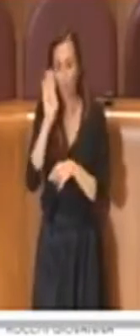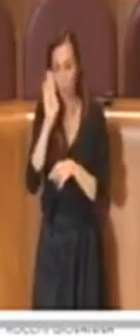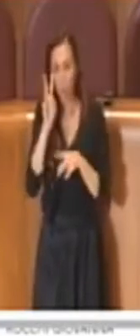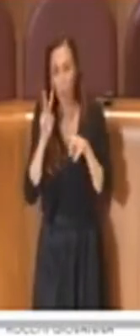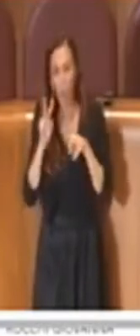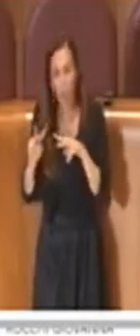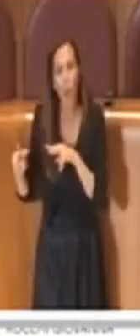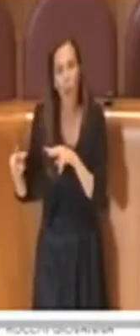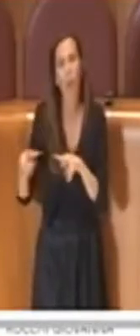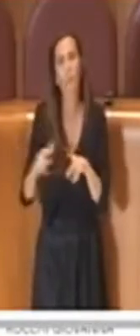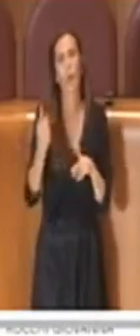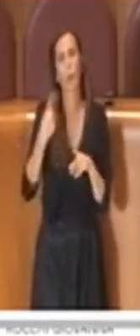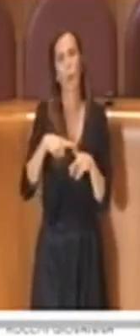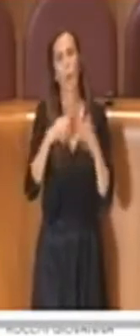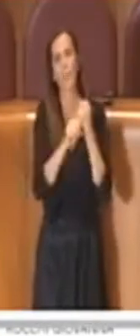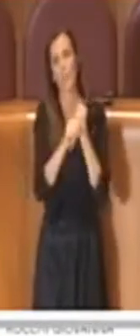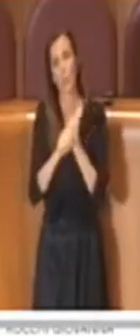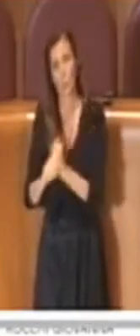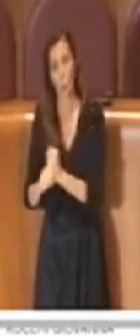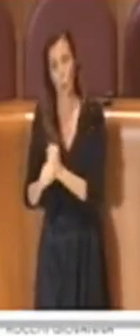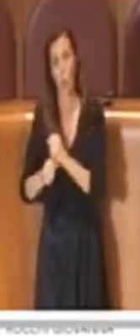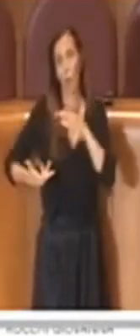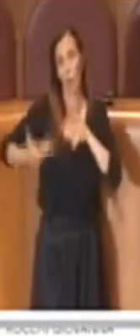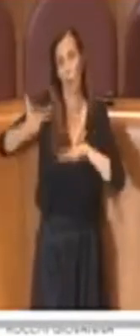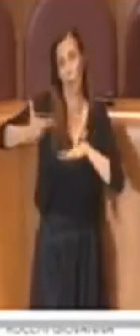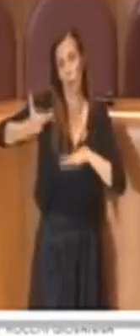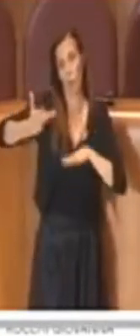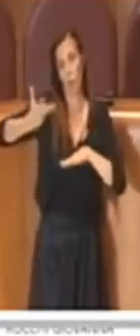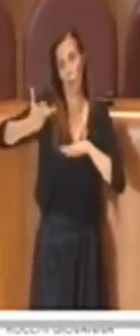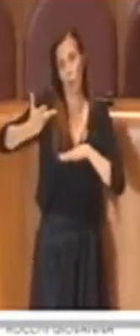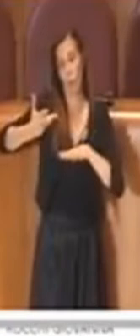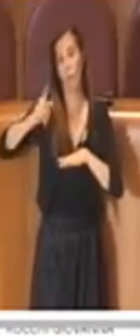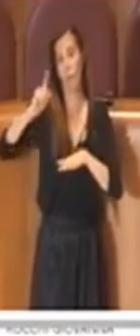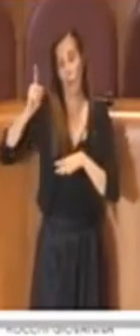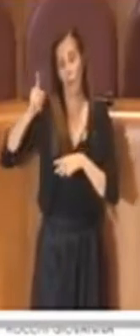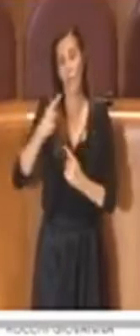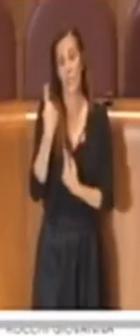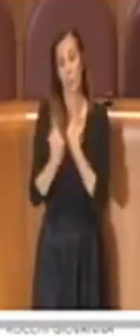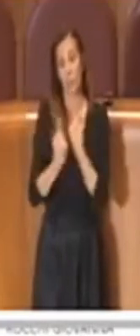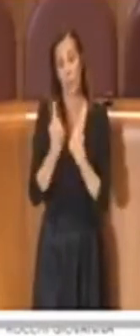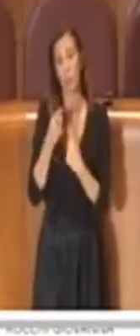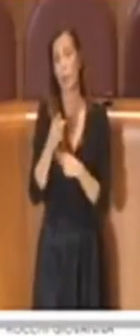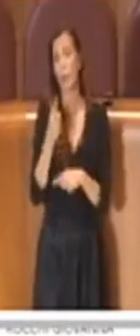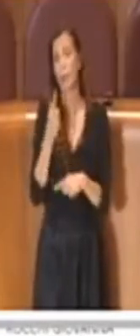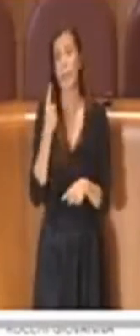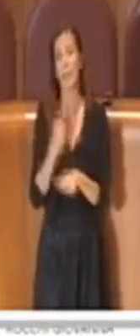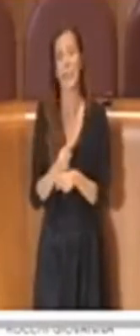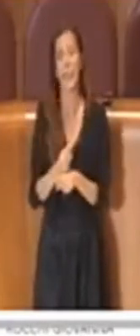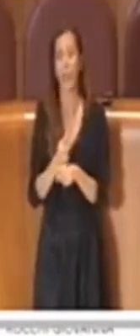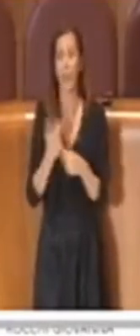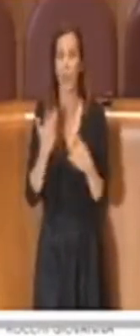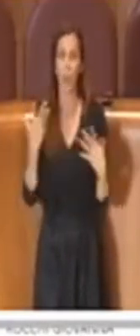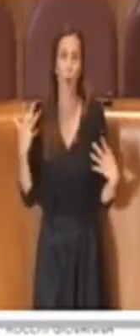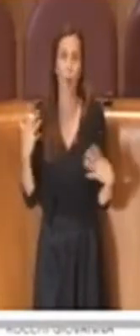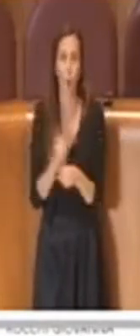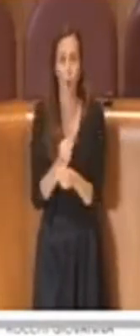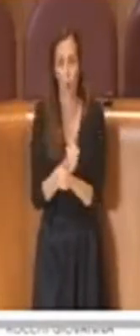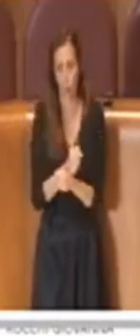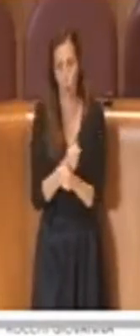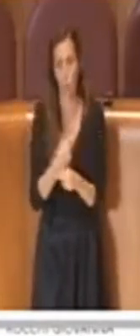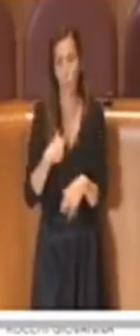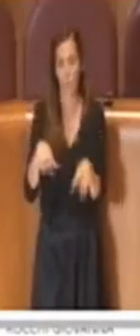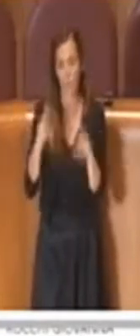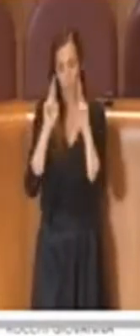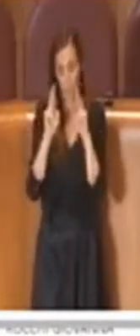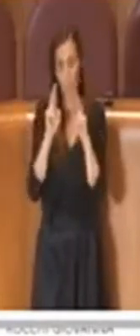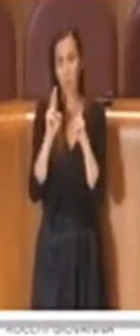'attenzione delle istituzioni più alte di noi, questa vicenda che sicuramente deve avere una fine, deve avere una risoluzione, si spera